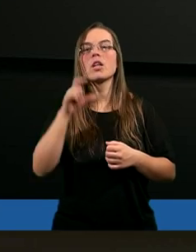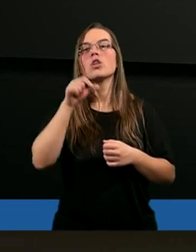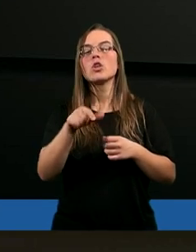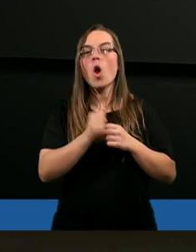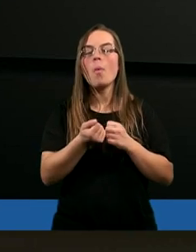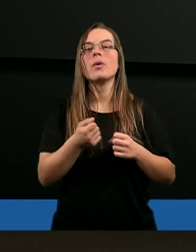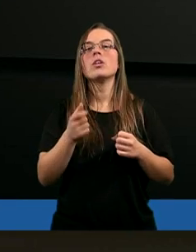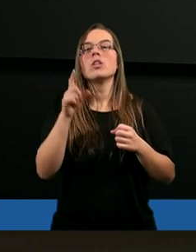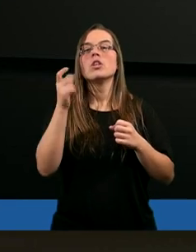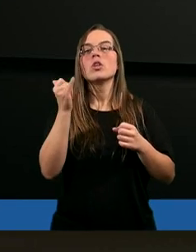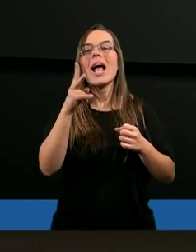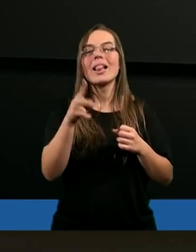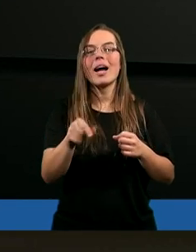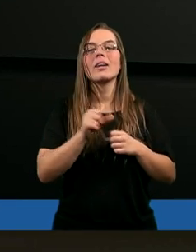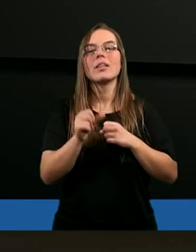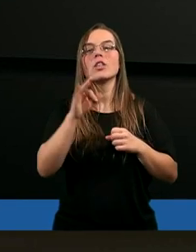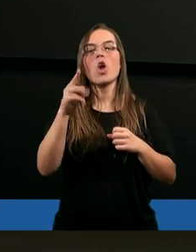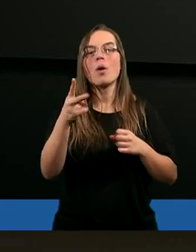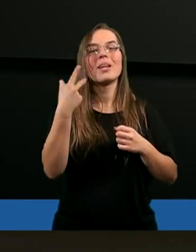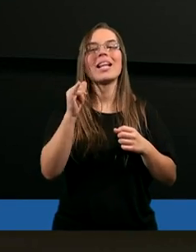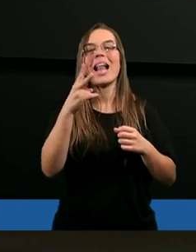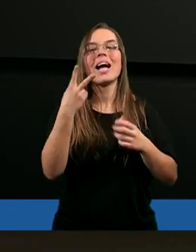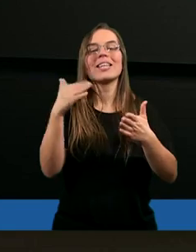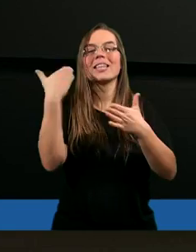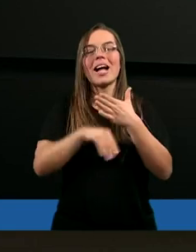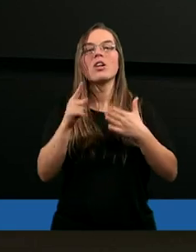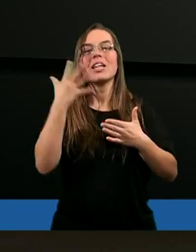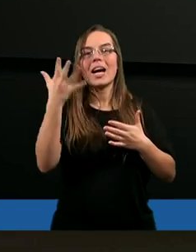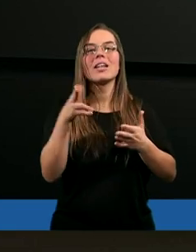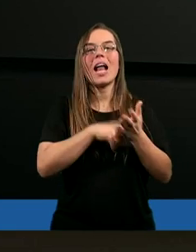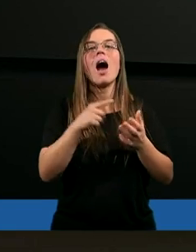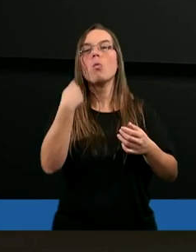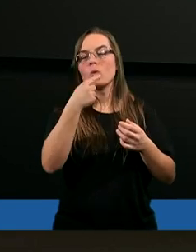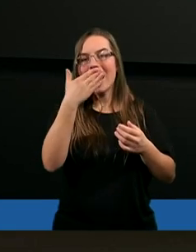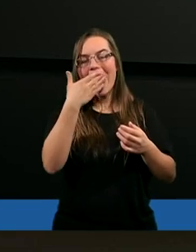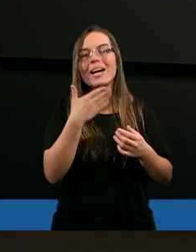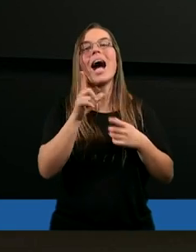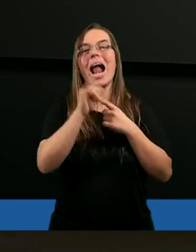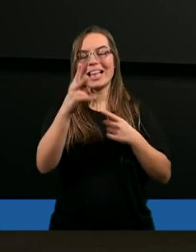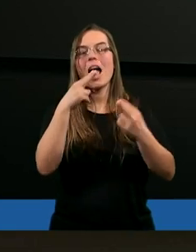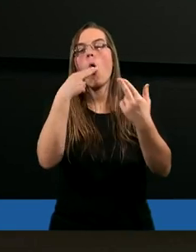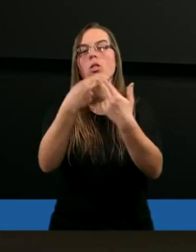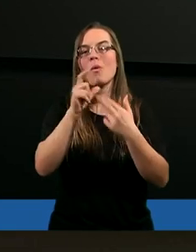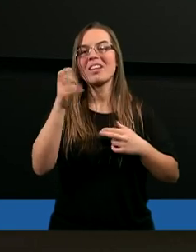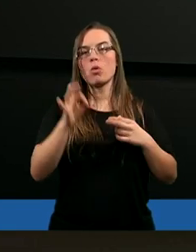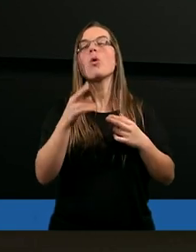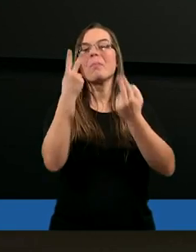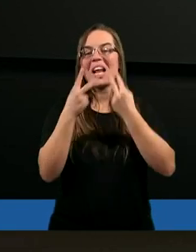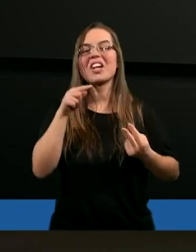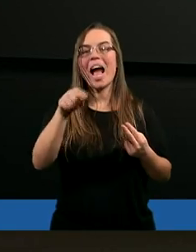Co, bo jednak Job nie zakończył z ręką na ustach, jednak odpowiedział coś.